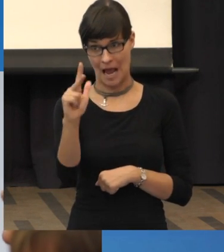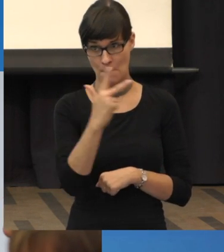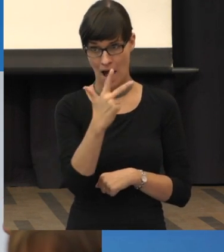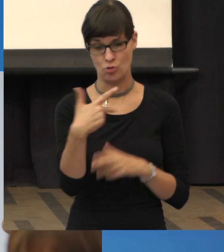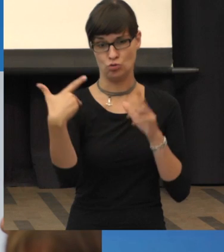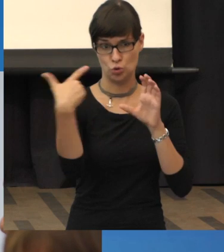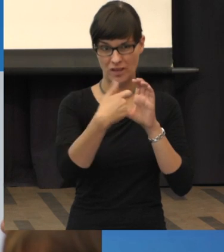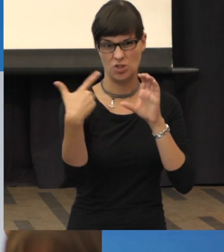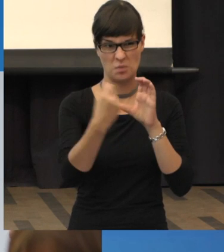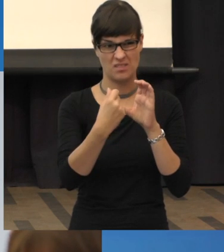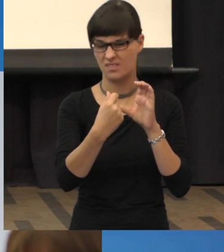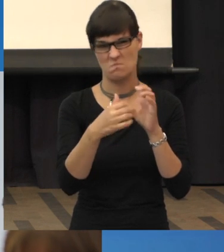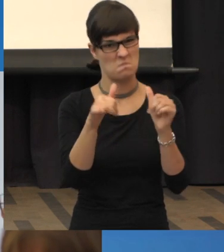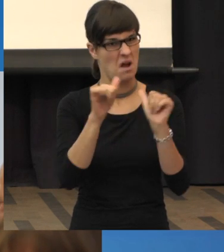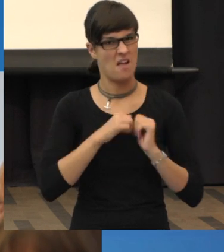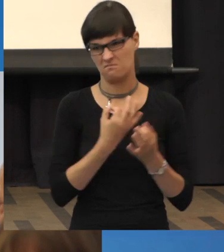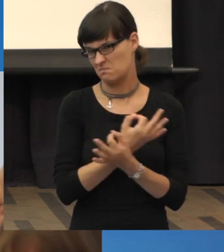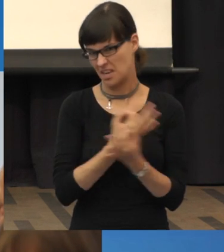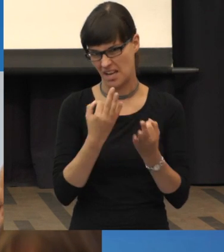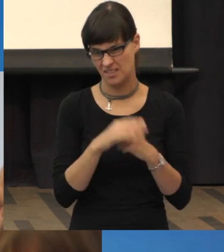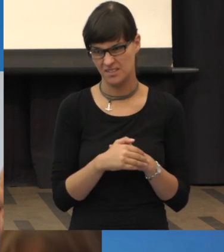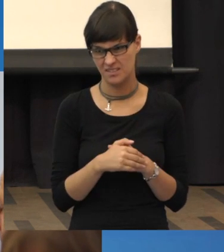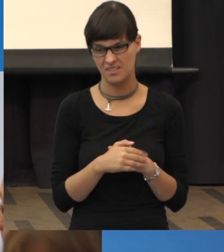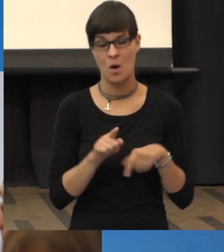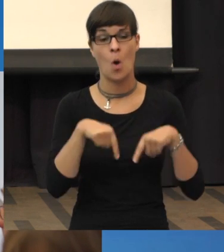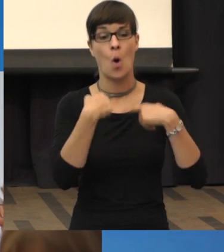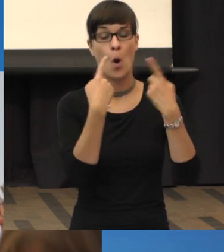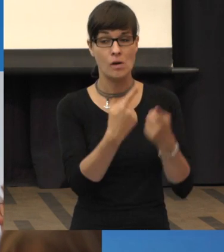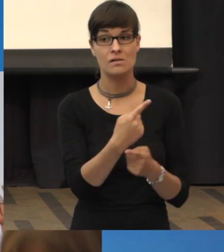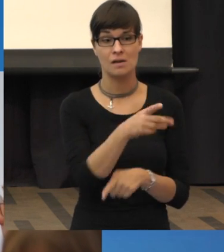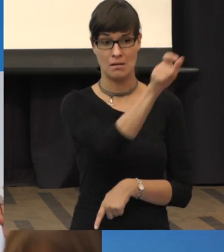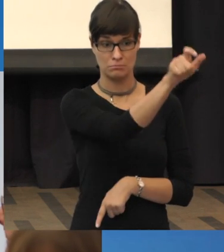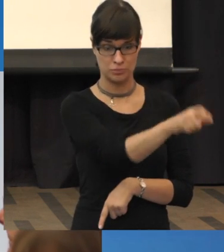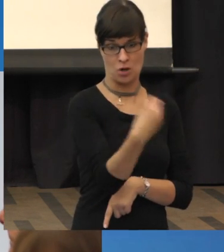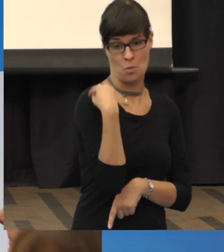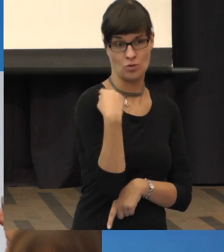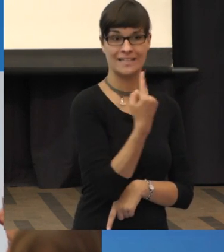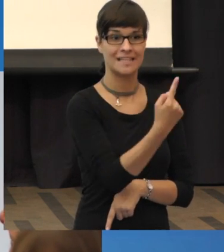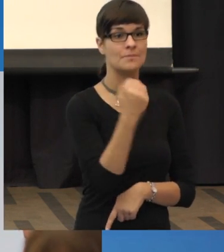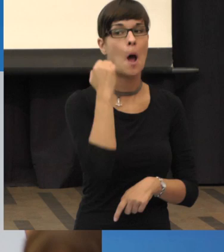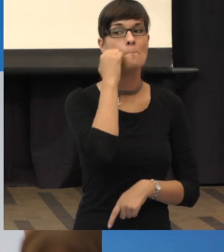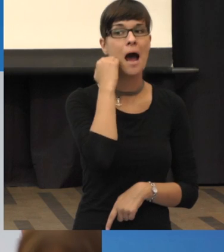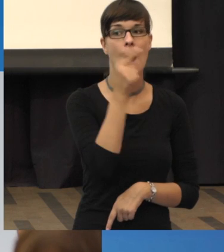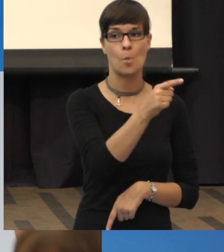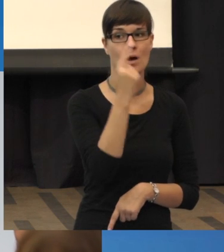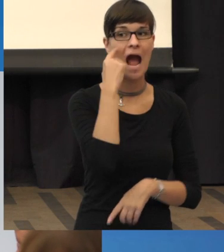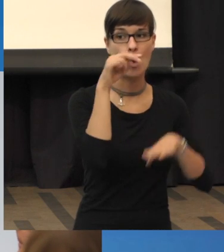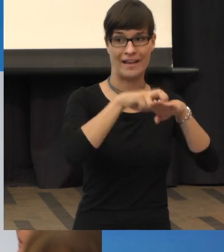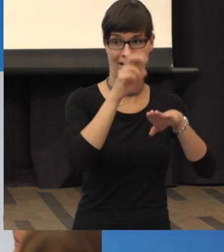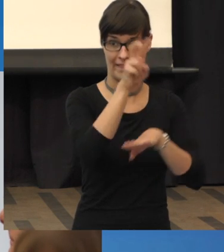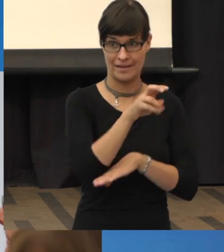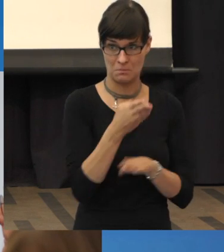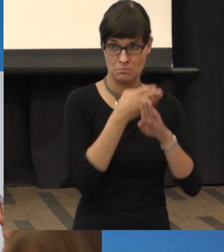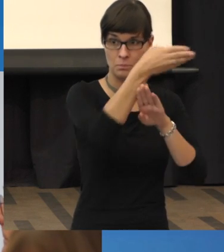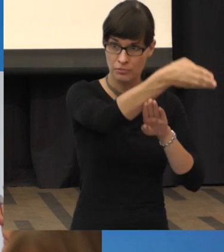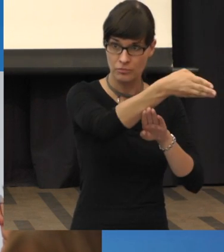Und das hat mir aber nichts geholt. Und dann hat mir jemand gesagt, der wäre in Marburg gewesen, in der Auerklinik. Und dann bin ich da mal hingefahren und da haben